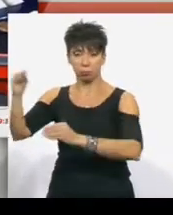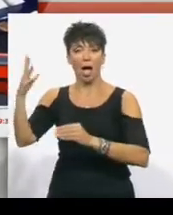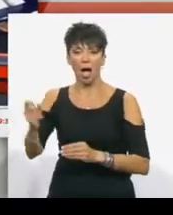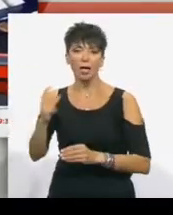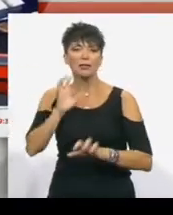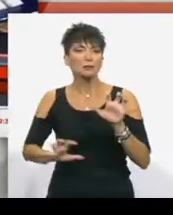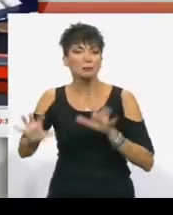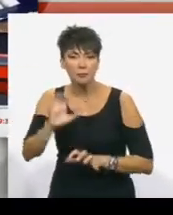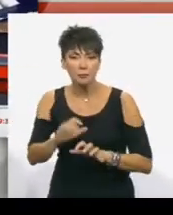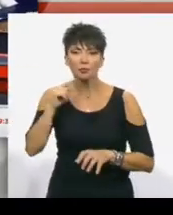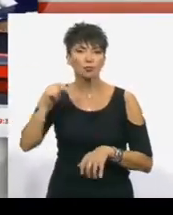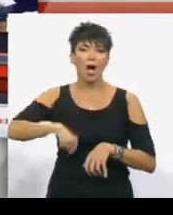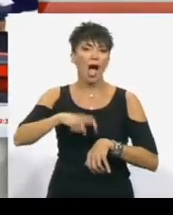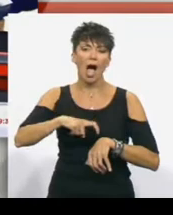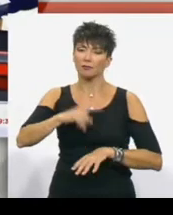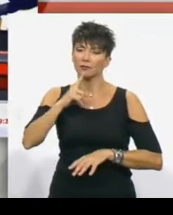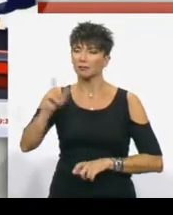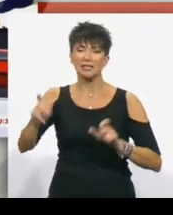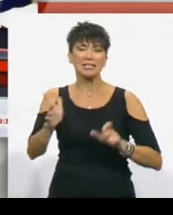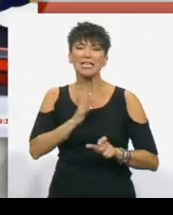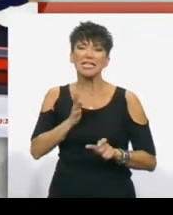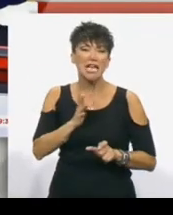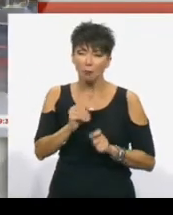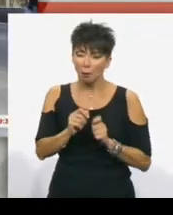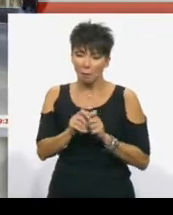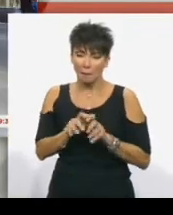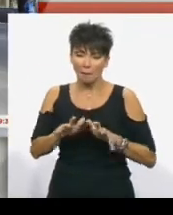καταβλισμό. Για κίνδυνο εκτεταμένης διασποράς μιλούν κάτοικοι του νησιού.